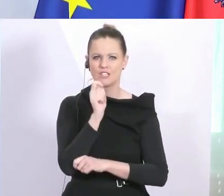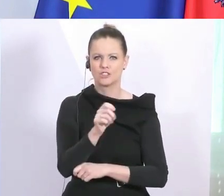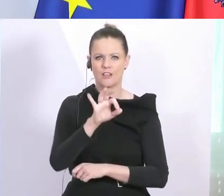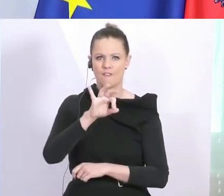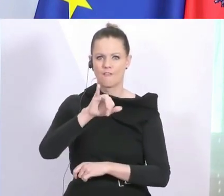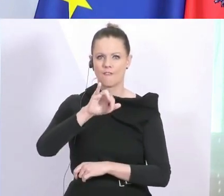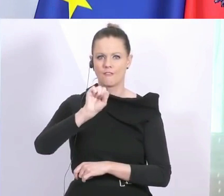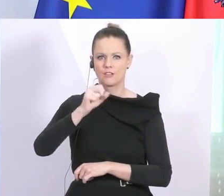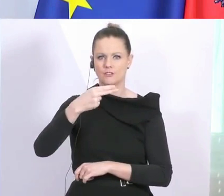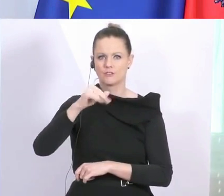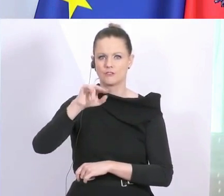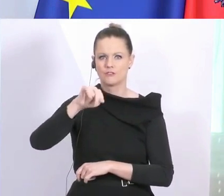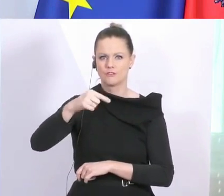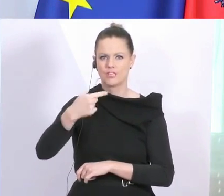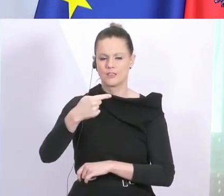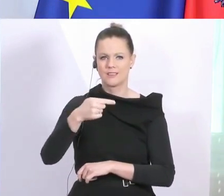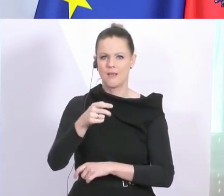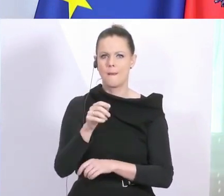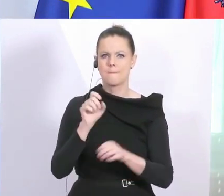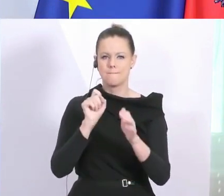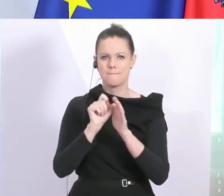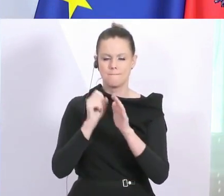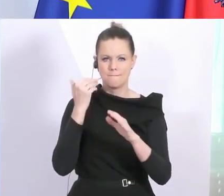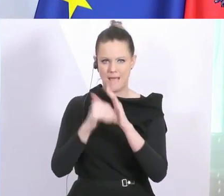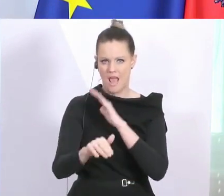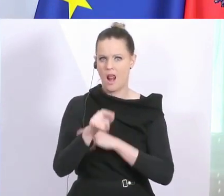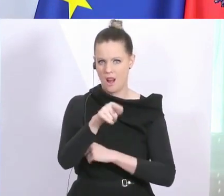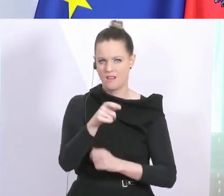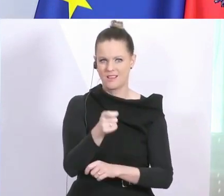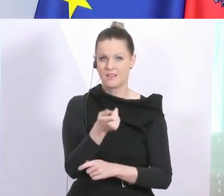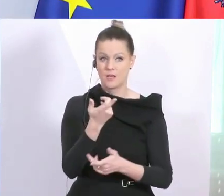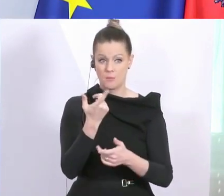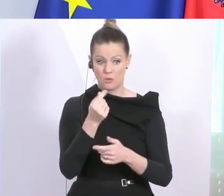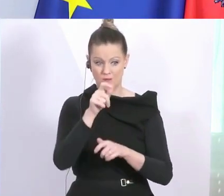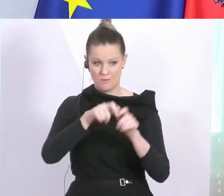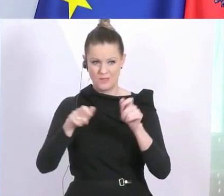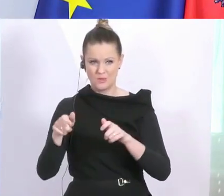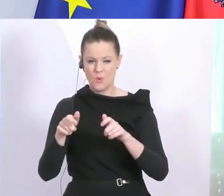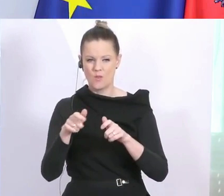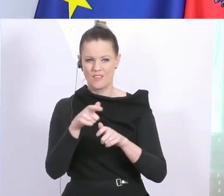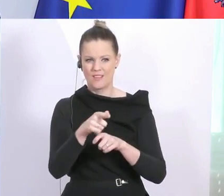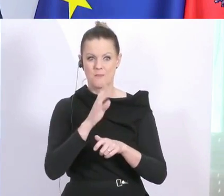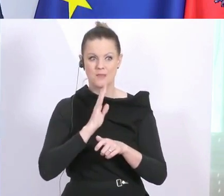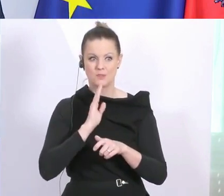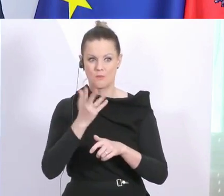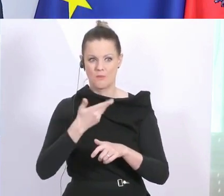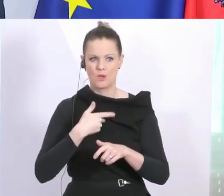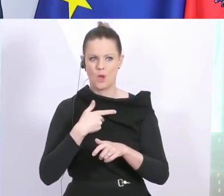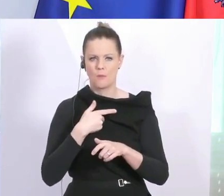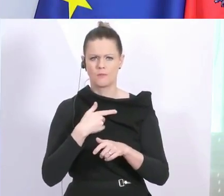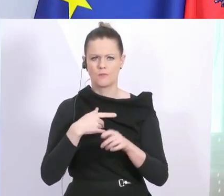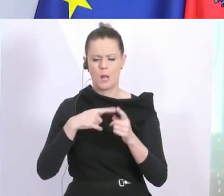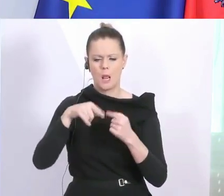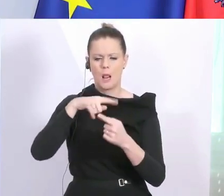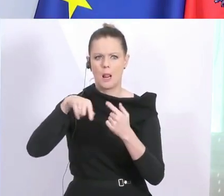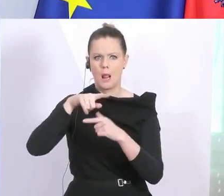Menschen jetzt, die die Pension erhalten, auch wieder abzuzocken. Daher hier meine große Bitte, wenn Sie Verdacht haben, wenn Sie glauben, dass da